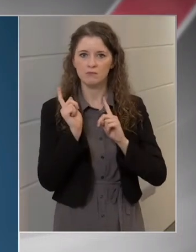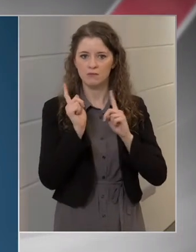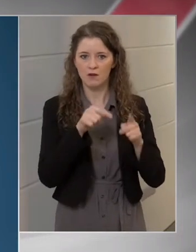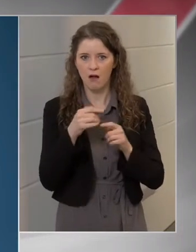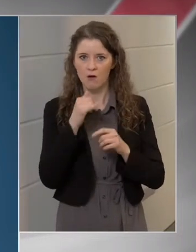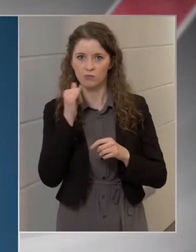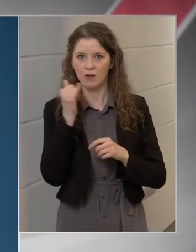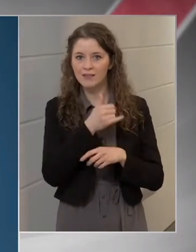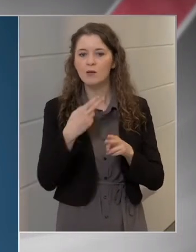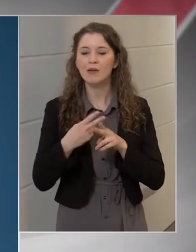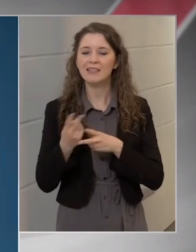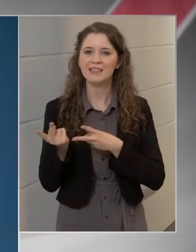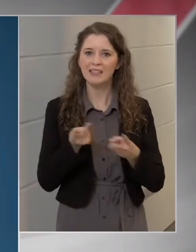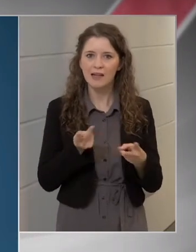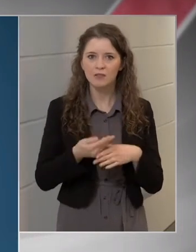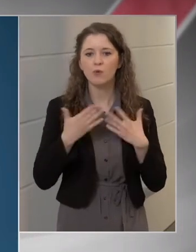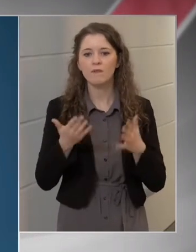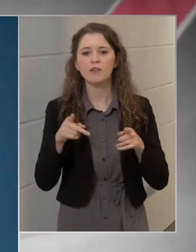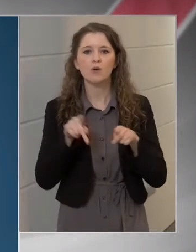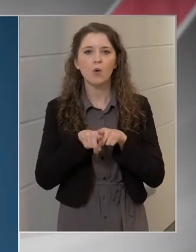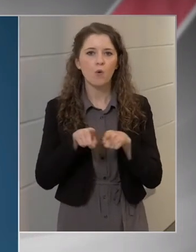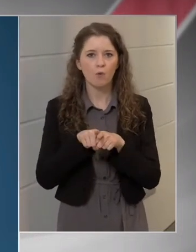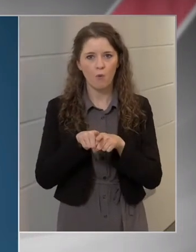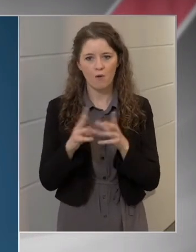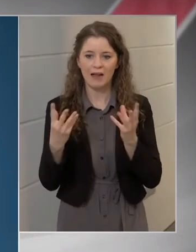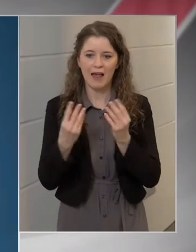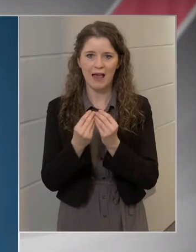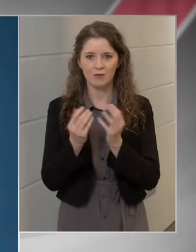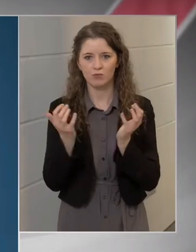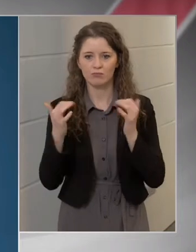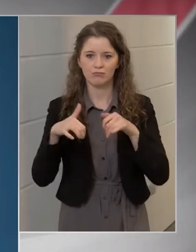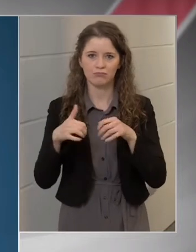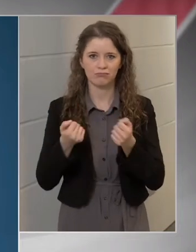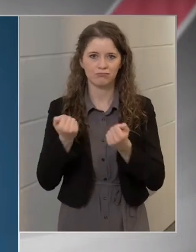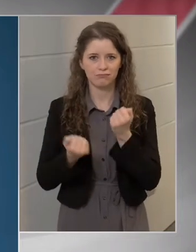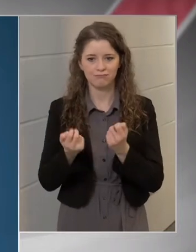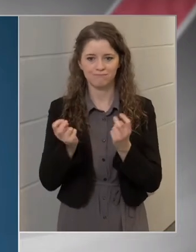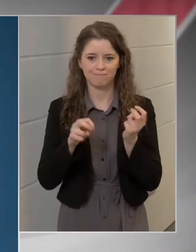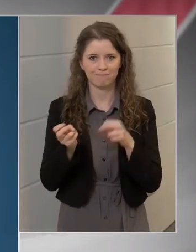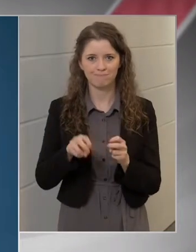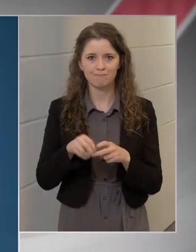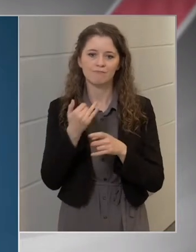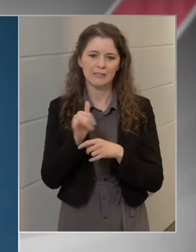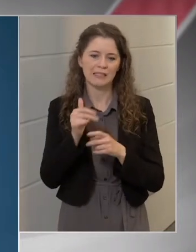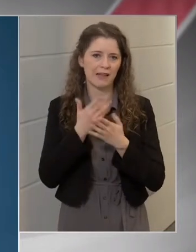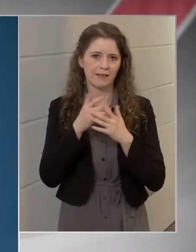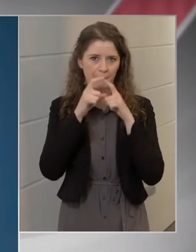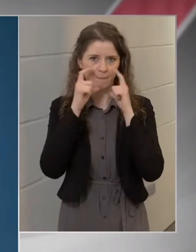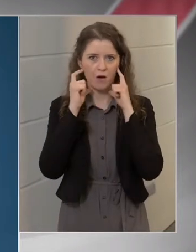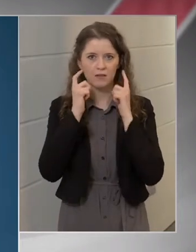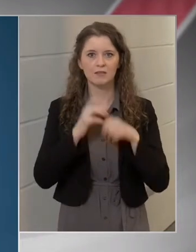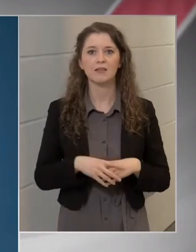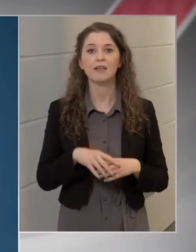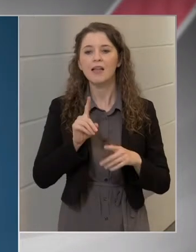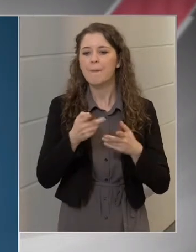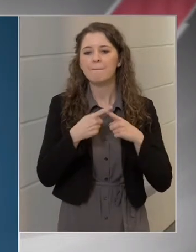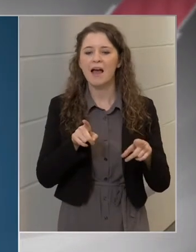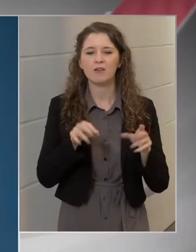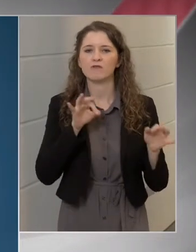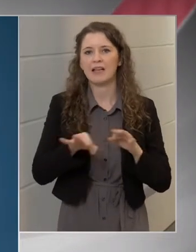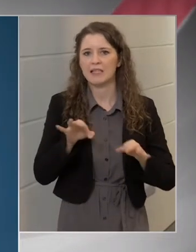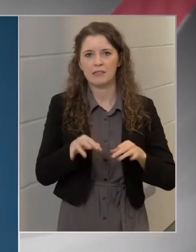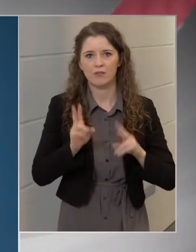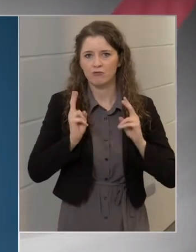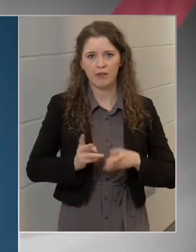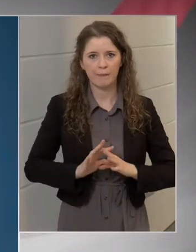vagy rokonság segítségével utazik. Más egyéb felkészülés nem